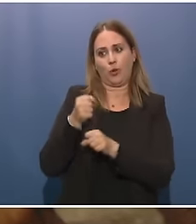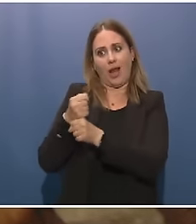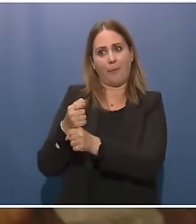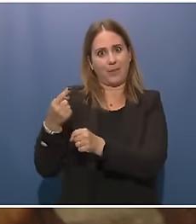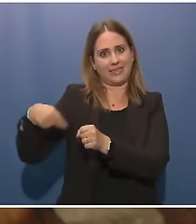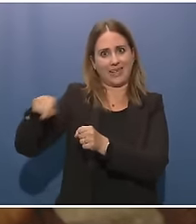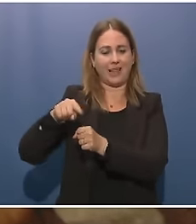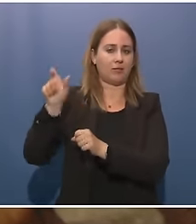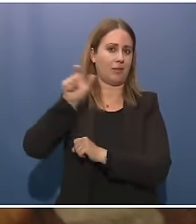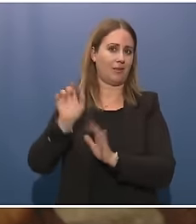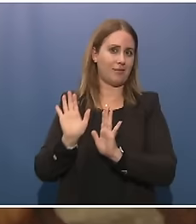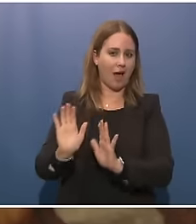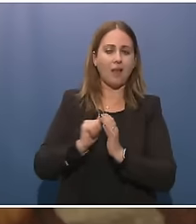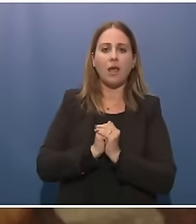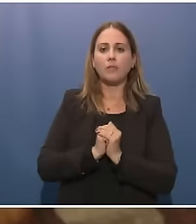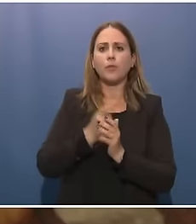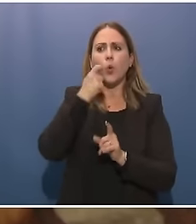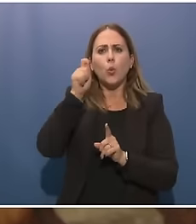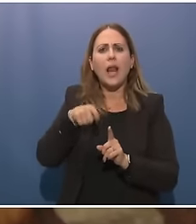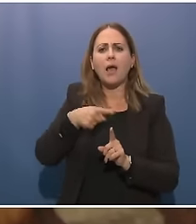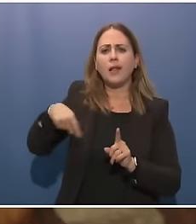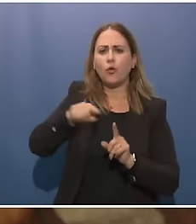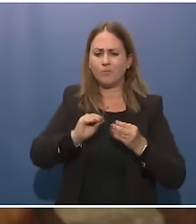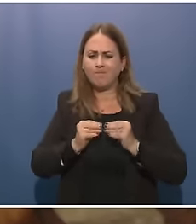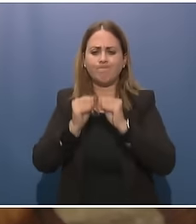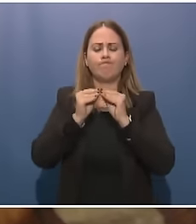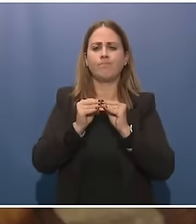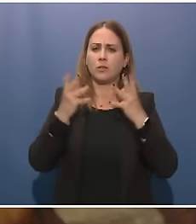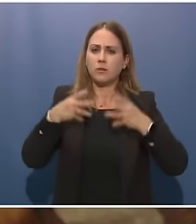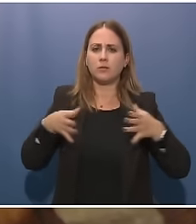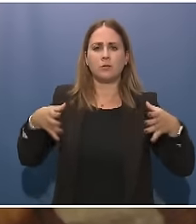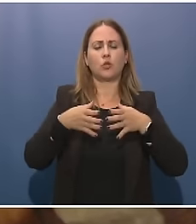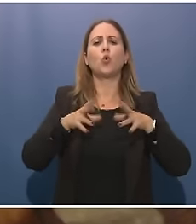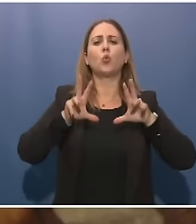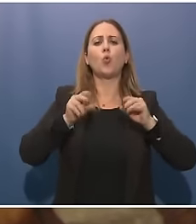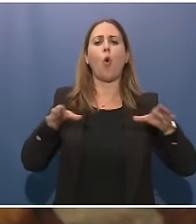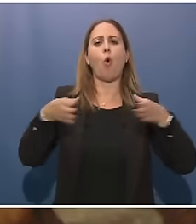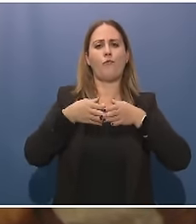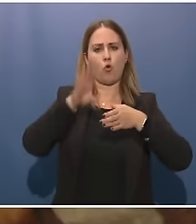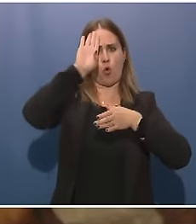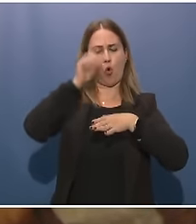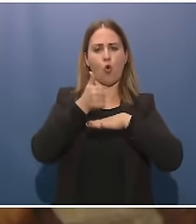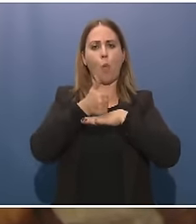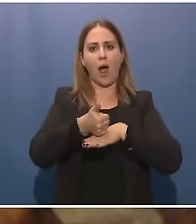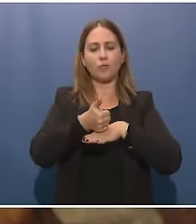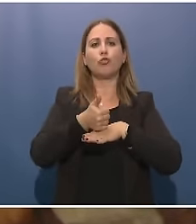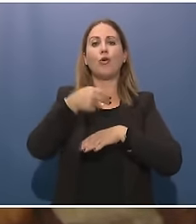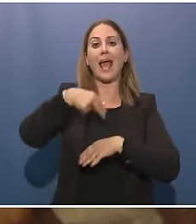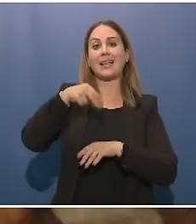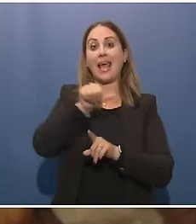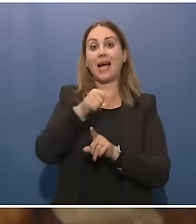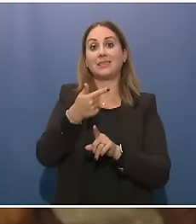creando un nuovo comando, il comando NSATU che diventerà operativo nei mesi